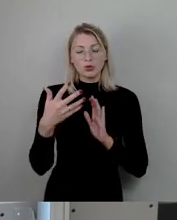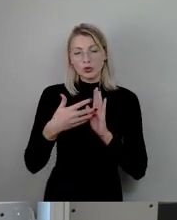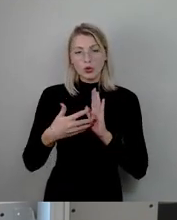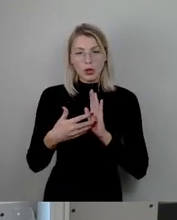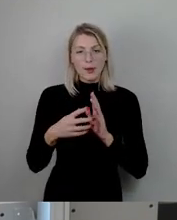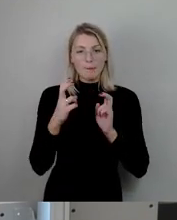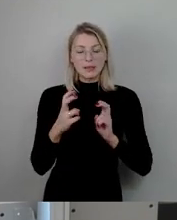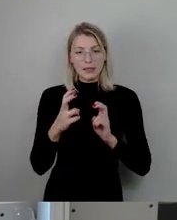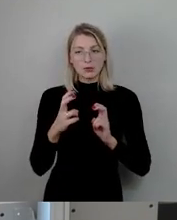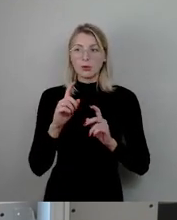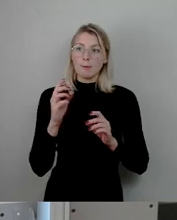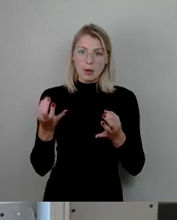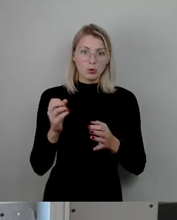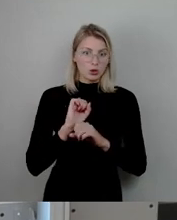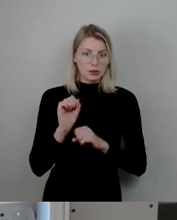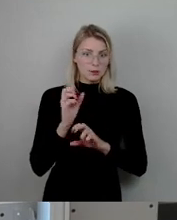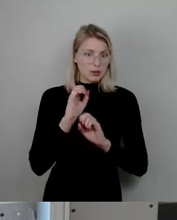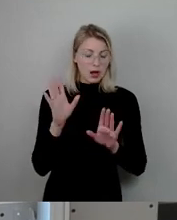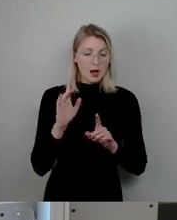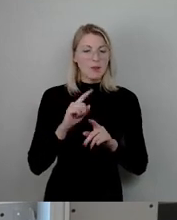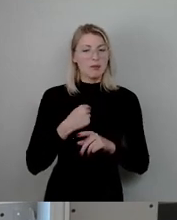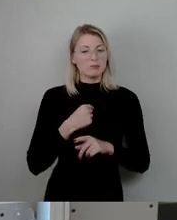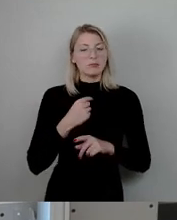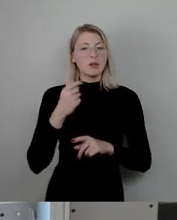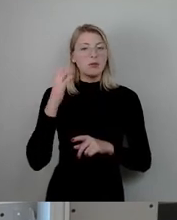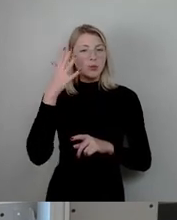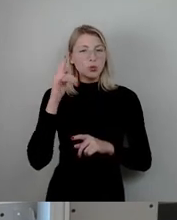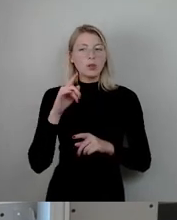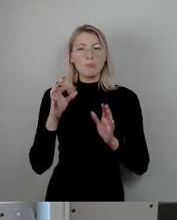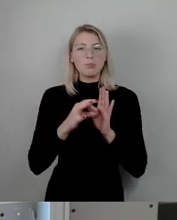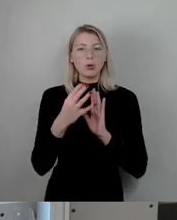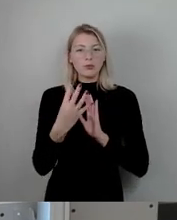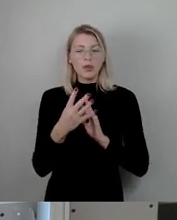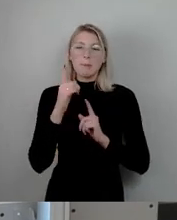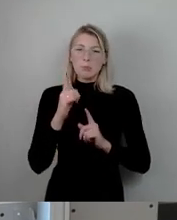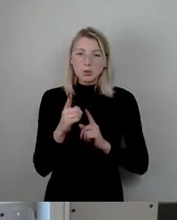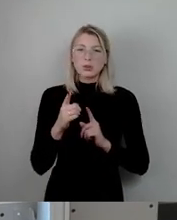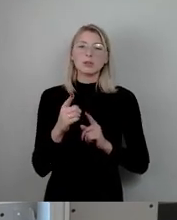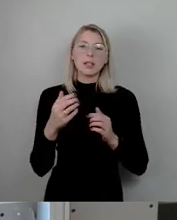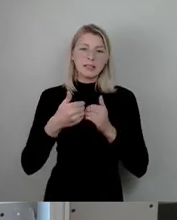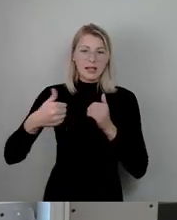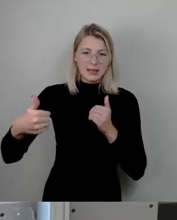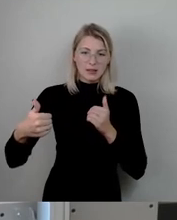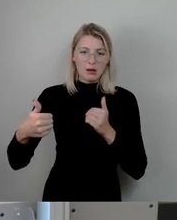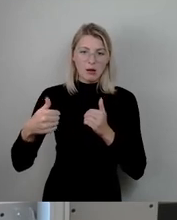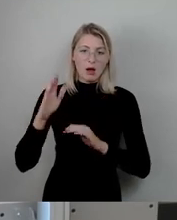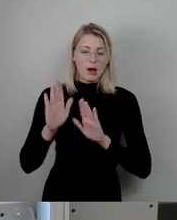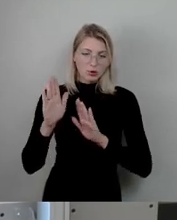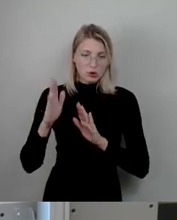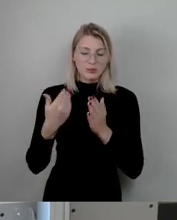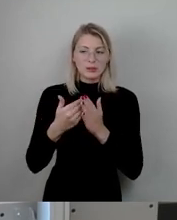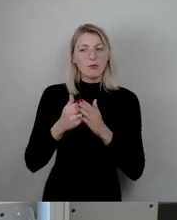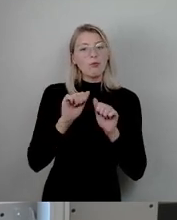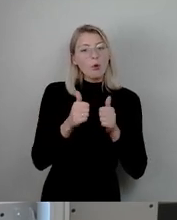Preisgeld ist, vermute ich mal, dass wir den Punkt 4 separat abstimmen müssten. Und deswegen beantrage ich mal formal